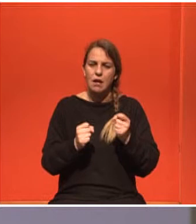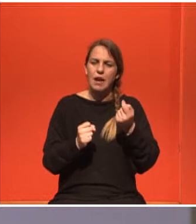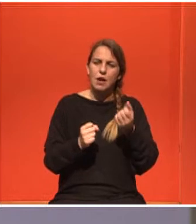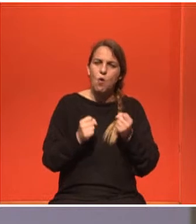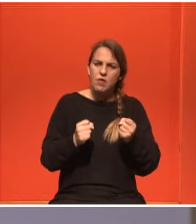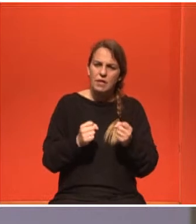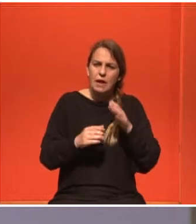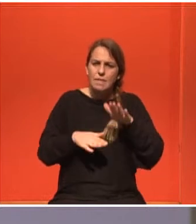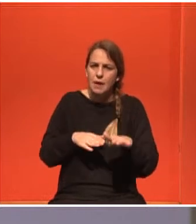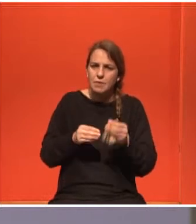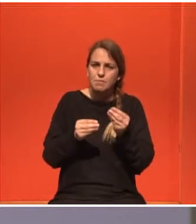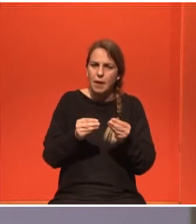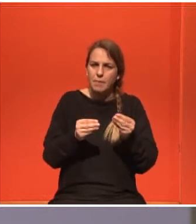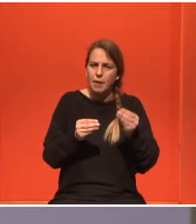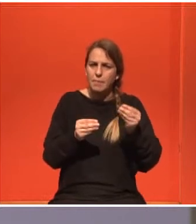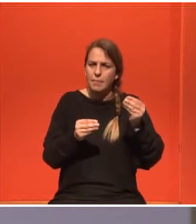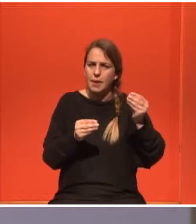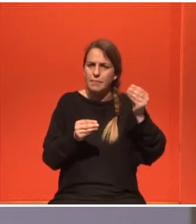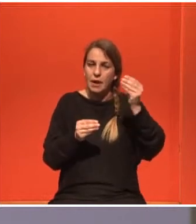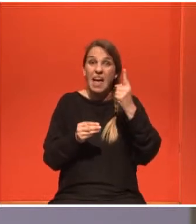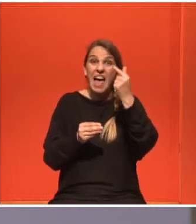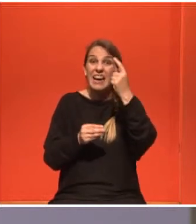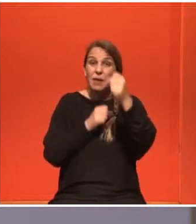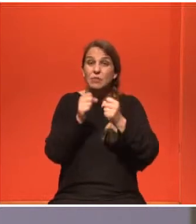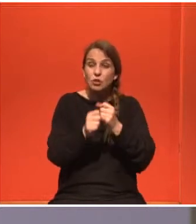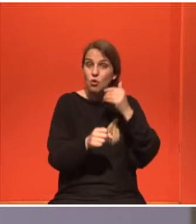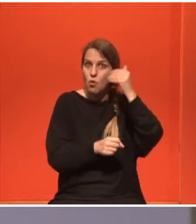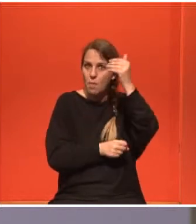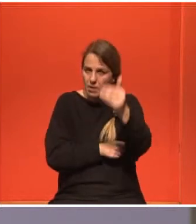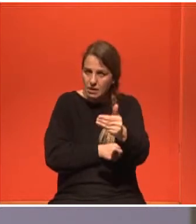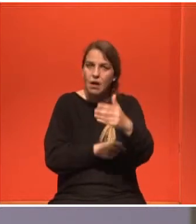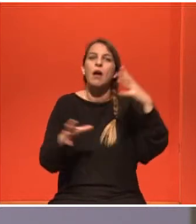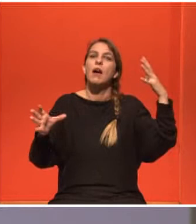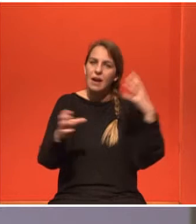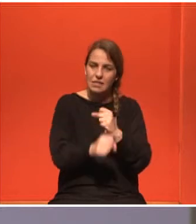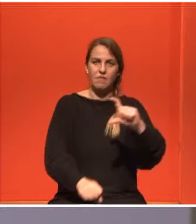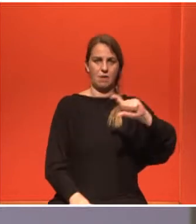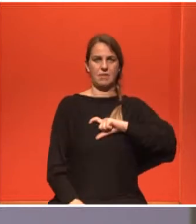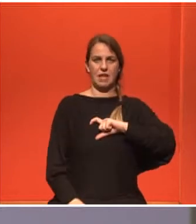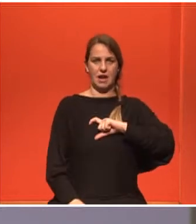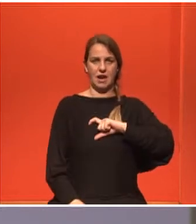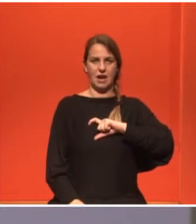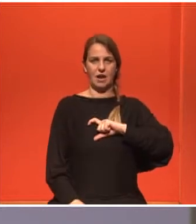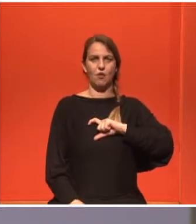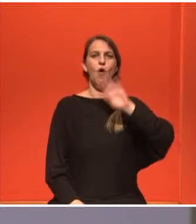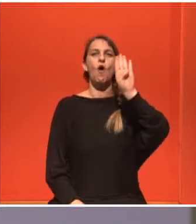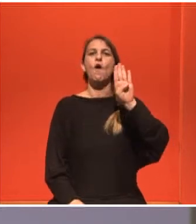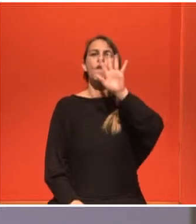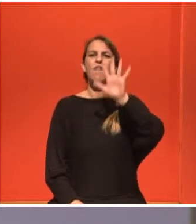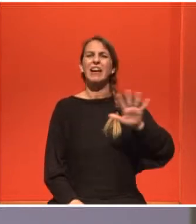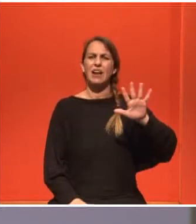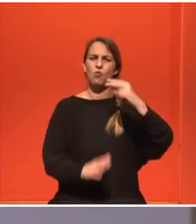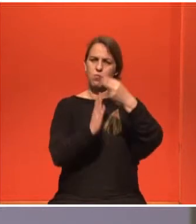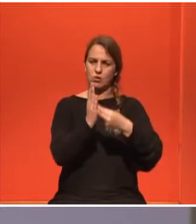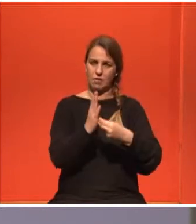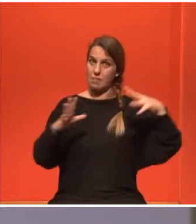Ενάμιση χρόνο μετά κατάφερα να φέρω το πρώτο μου σημαντικό μετάλλιο βαλκανικό πρωτάθλημα και από εκεί